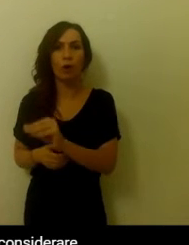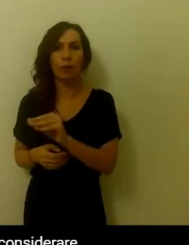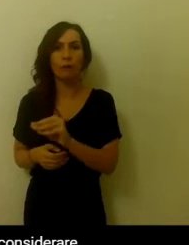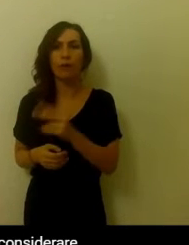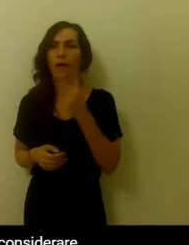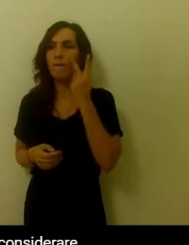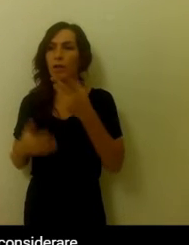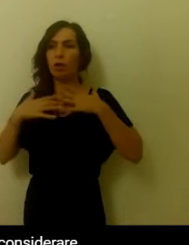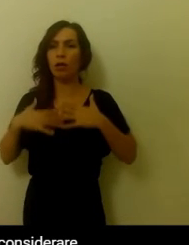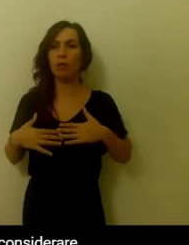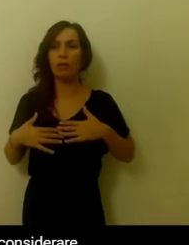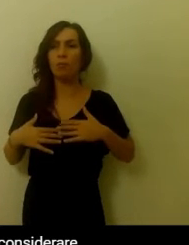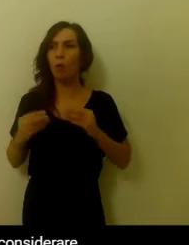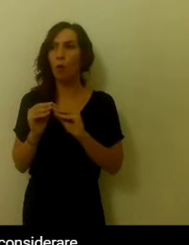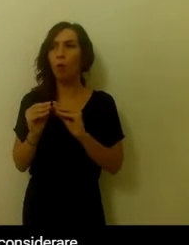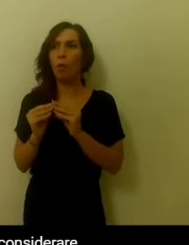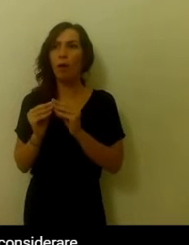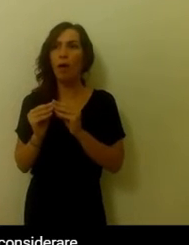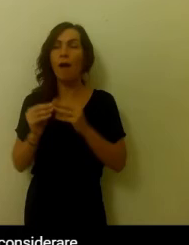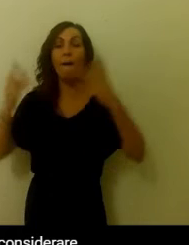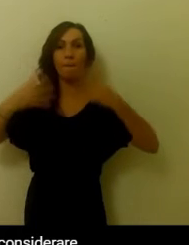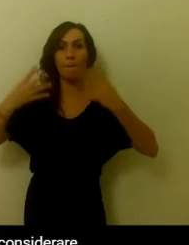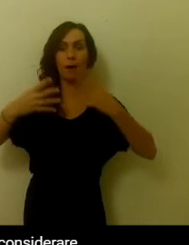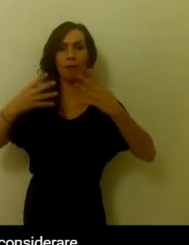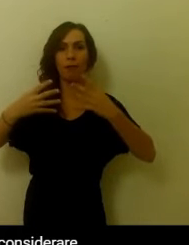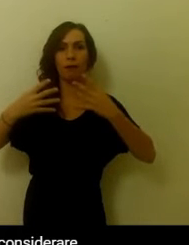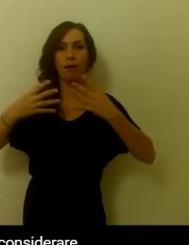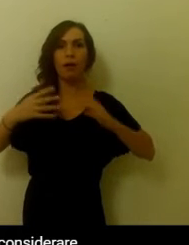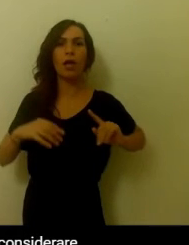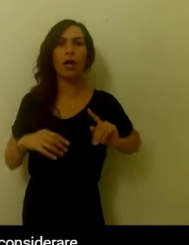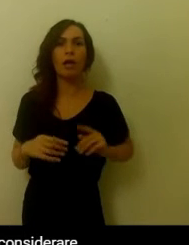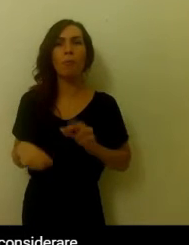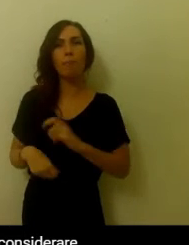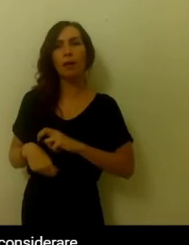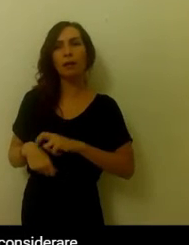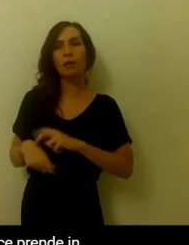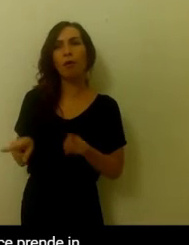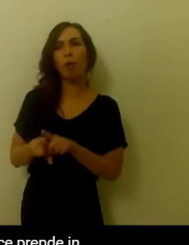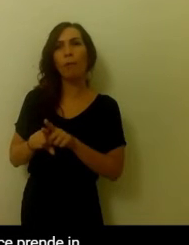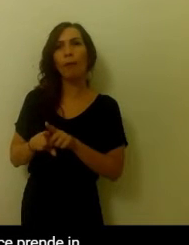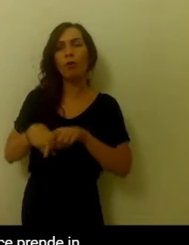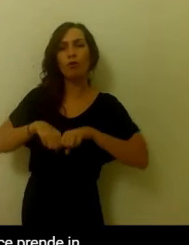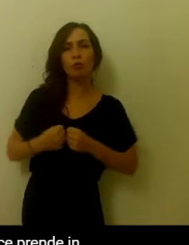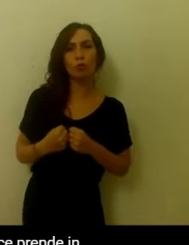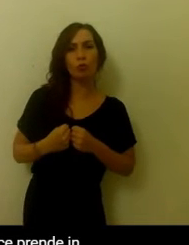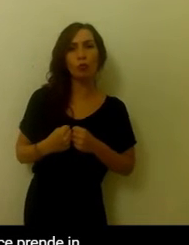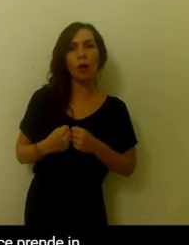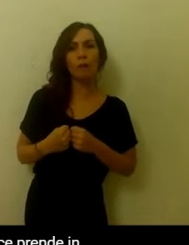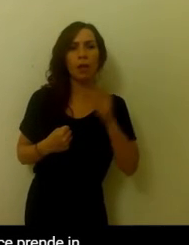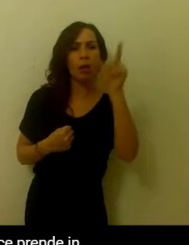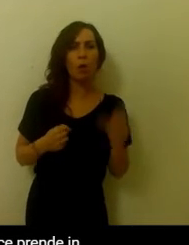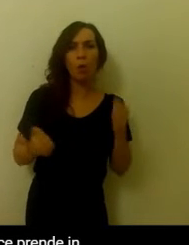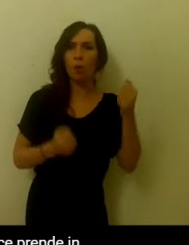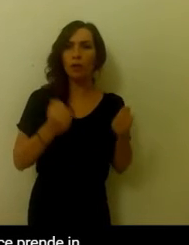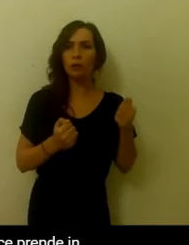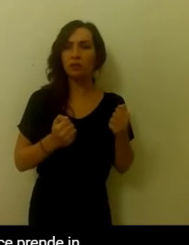la malattia come un guasto alla macchina, senza considerare il guidatore. Il